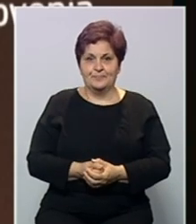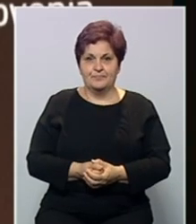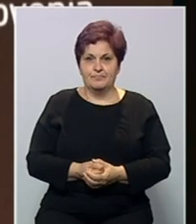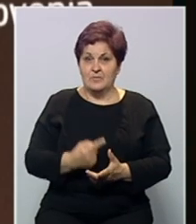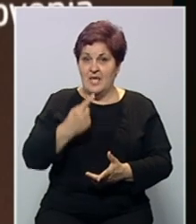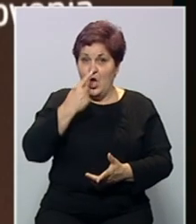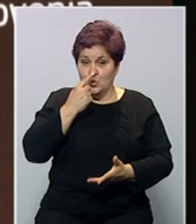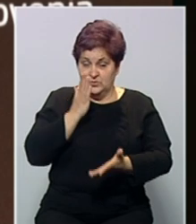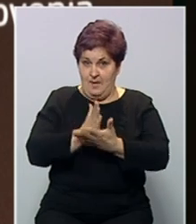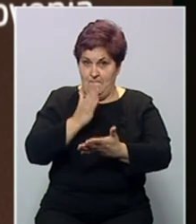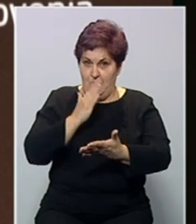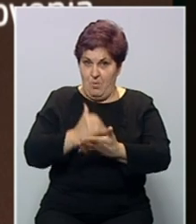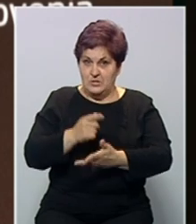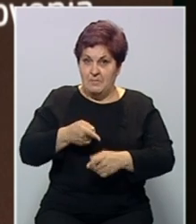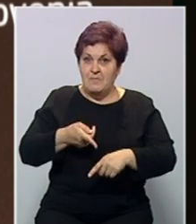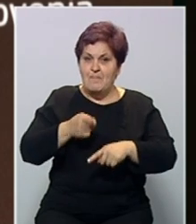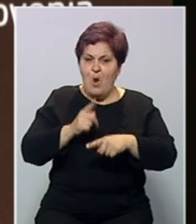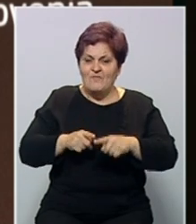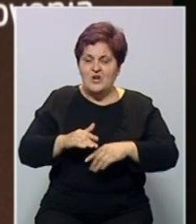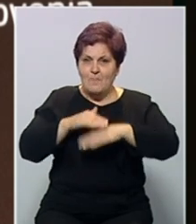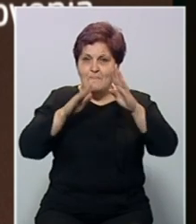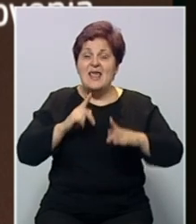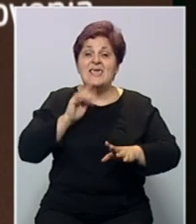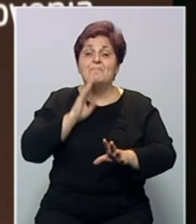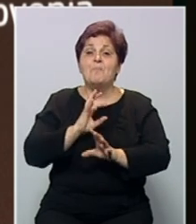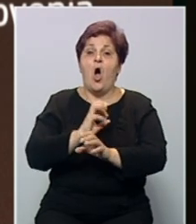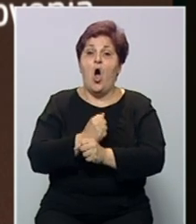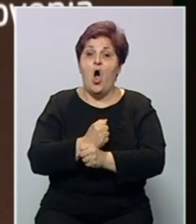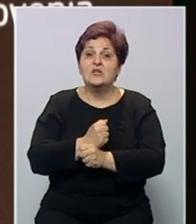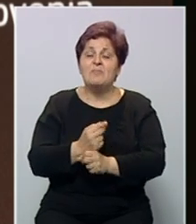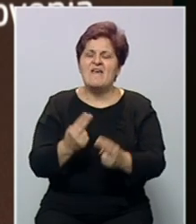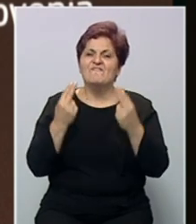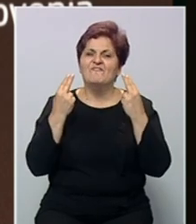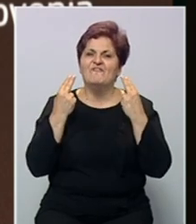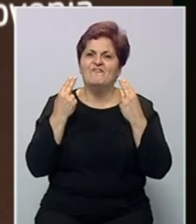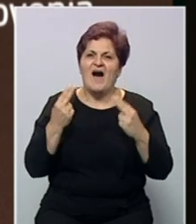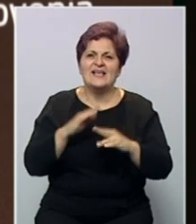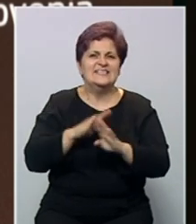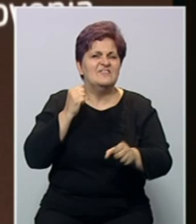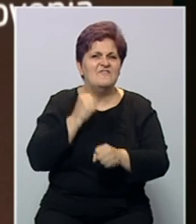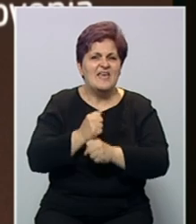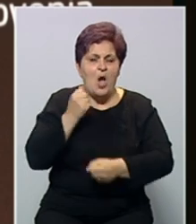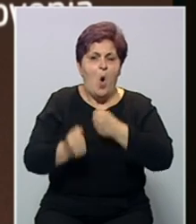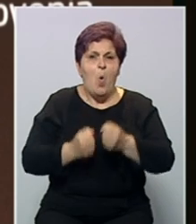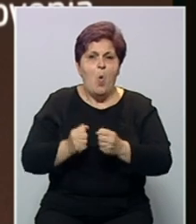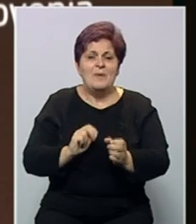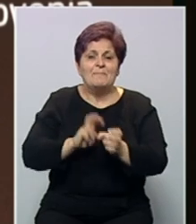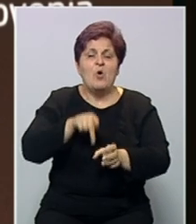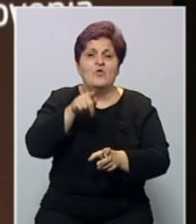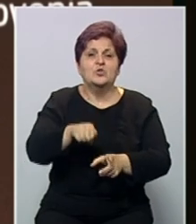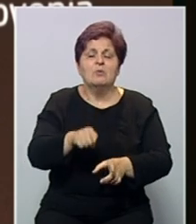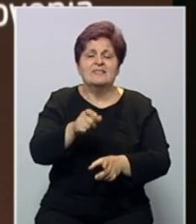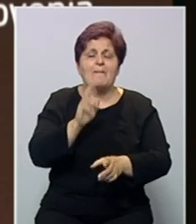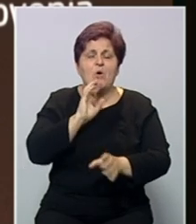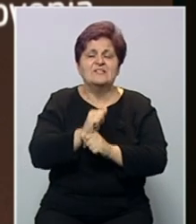Ruska podjela mogla bići sredinom Balkana. I Bosna i Hercegovina je od ključne važnosti i sve činimo da uvrzamo pristup ove zemlje u